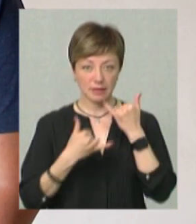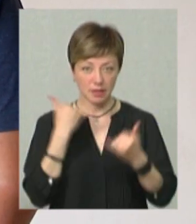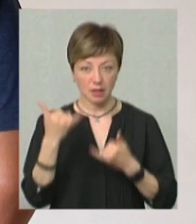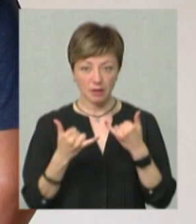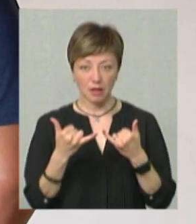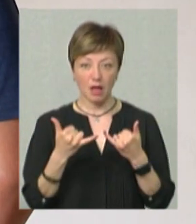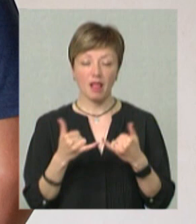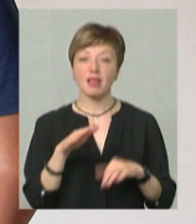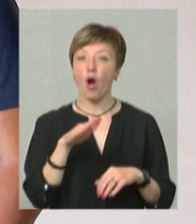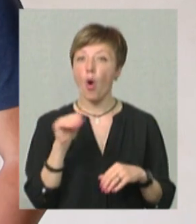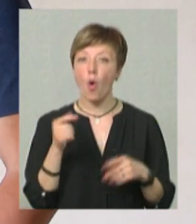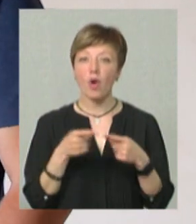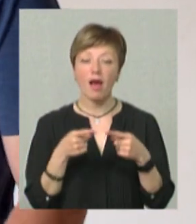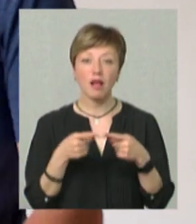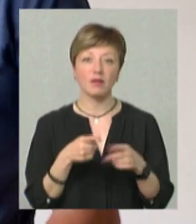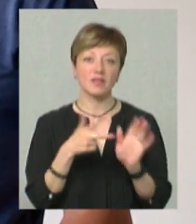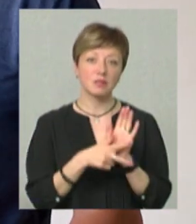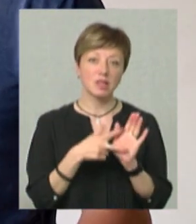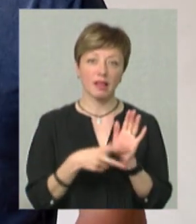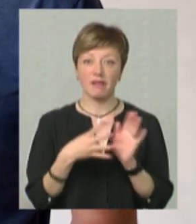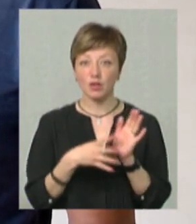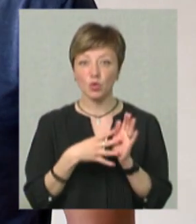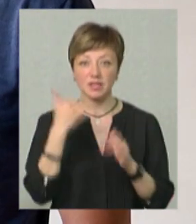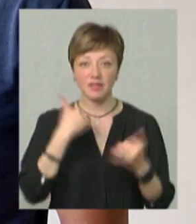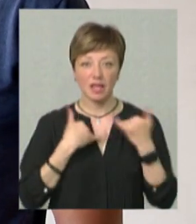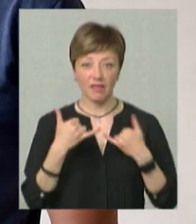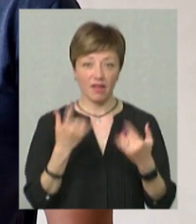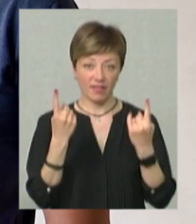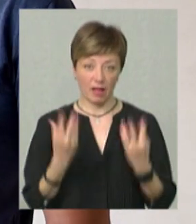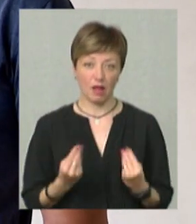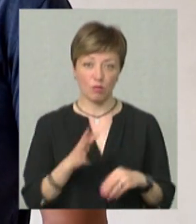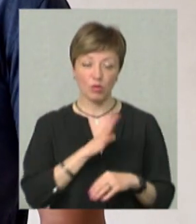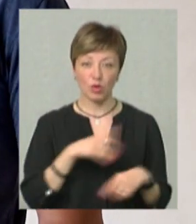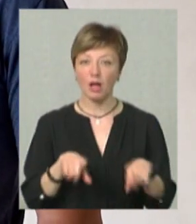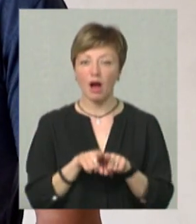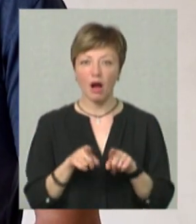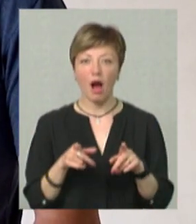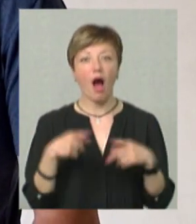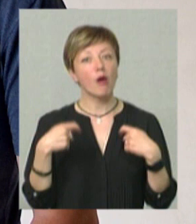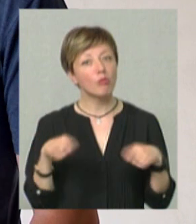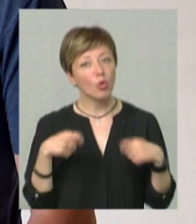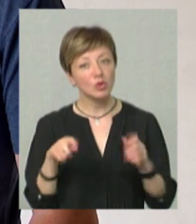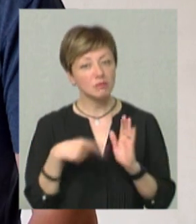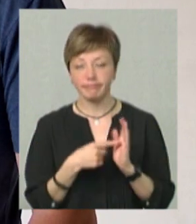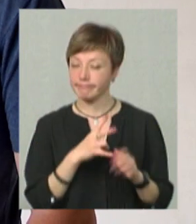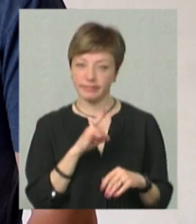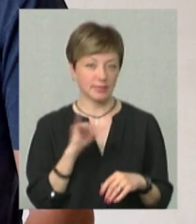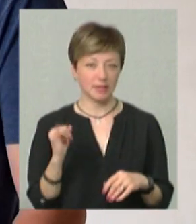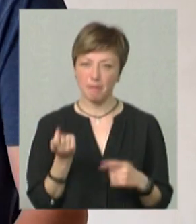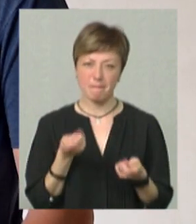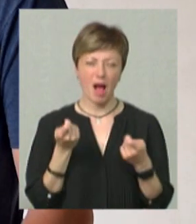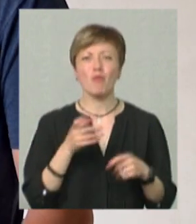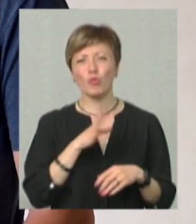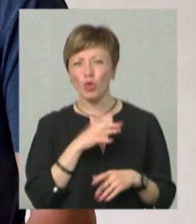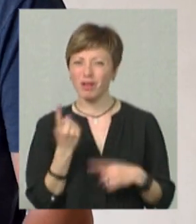На оренду по 80-90 дзвінків в день. Таке було. А є воно на продаж? Ні. Мало.